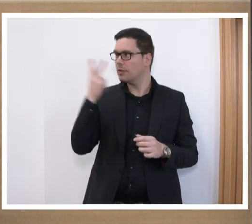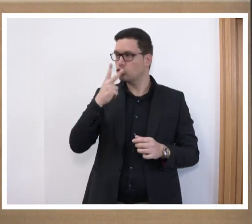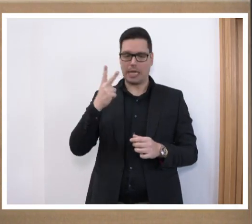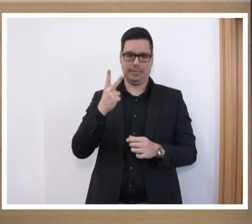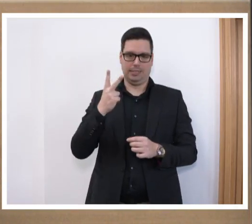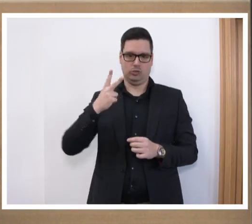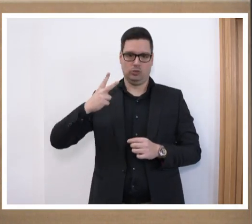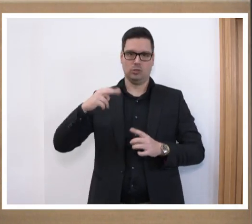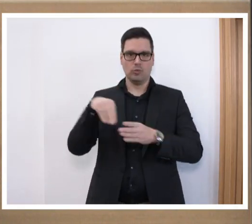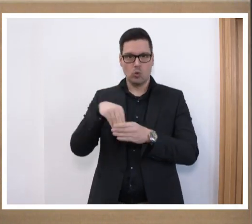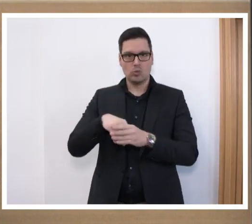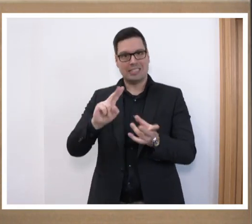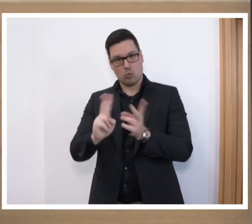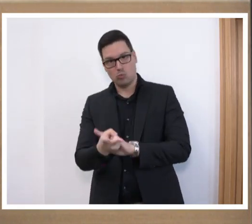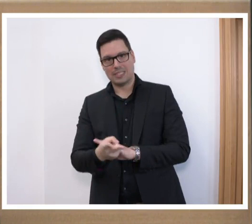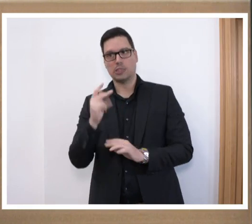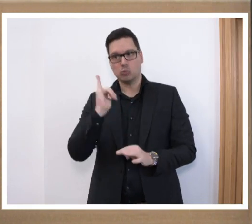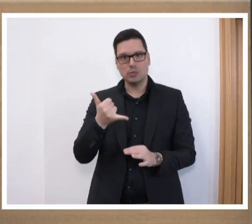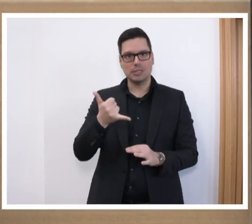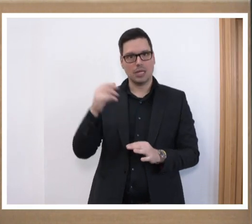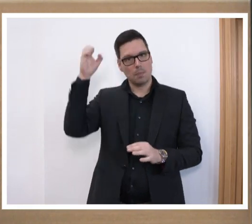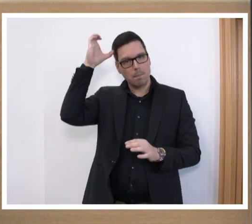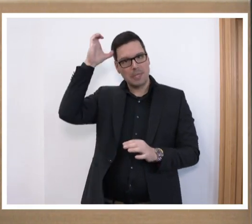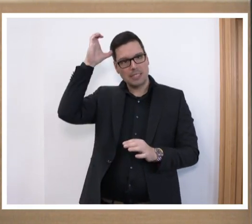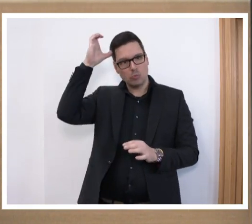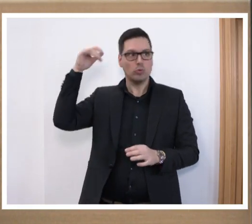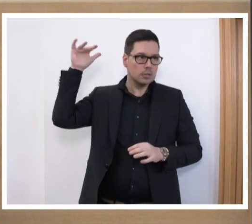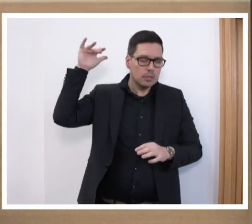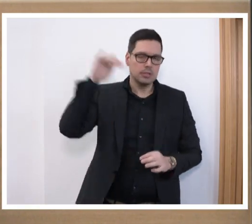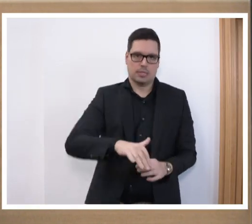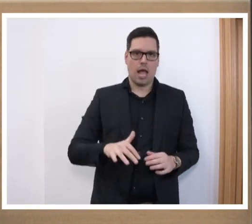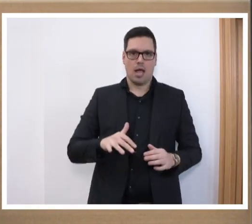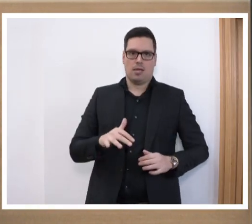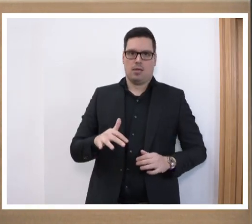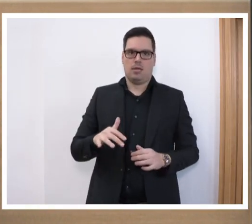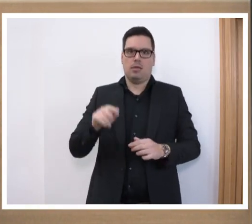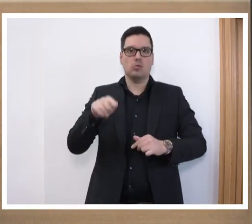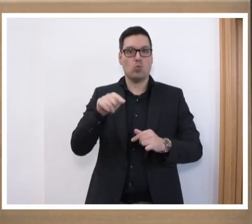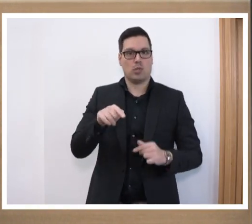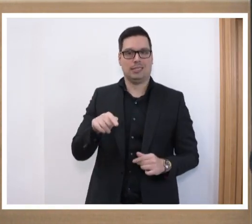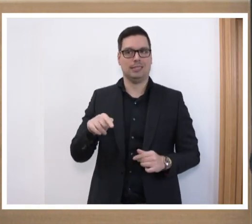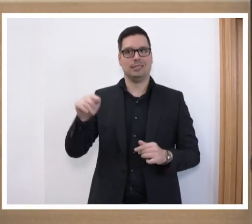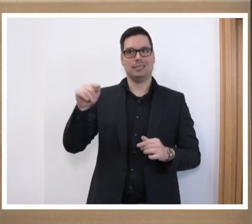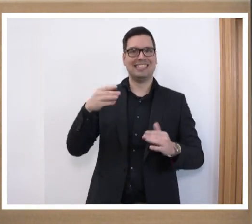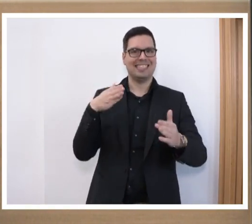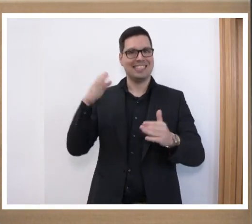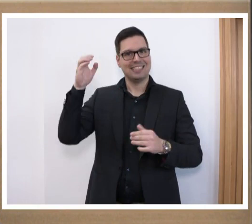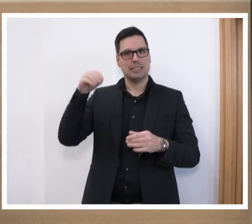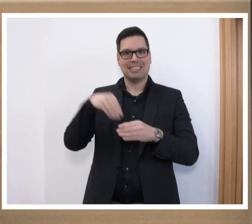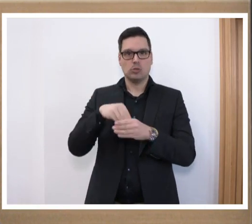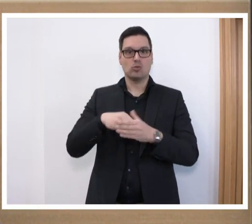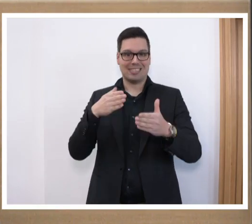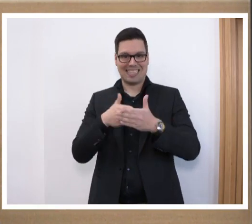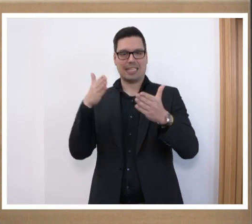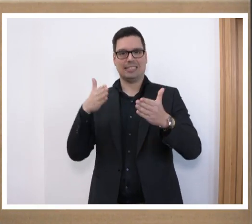Umsetzung der Inklusion in unseren Bildungseinrichtungen stehen. Aber dort, wo Inklusion an ihre Grenzen kommen, müssen